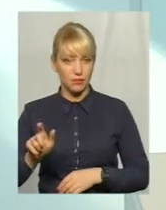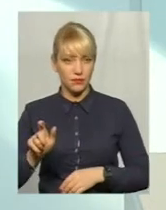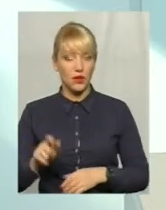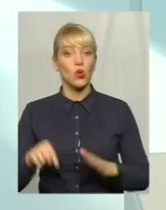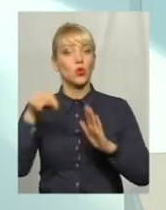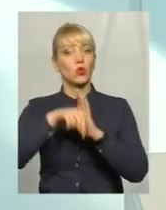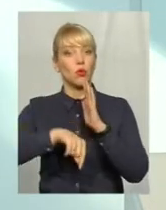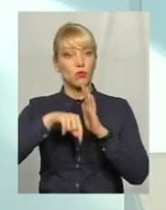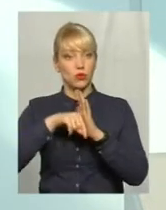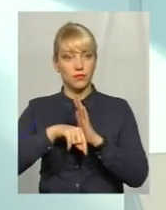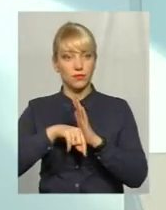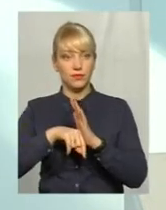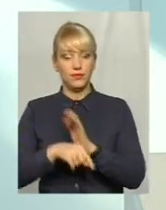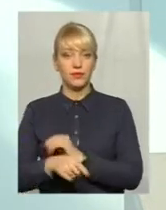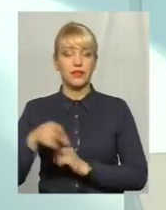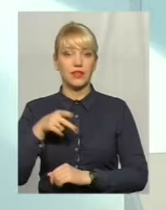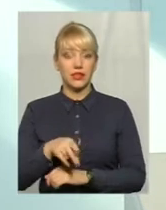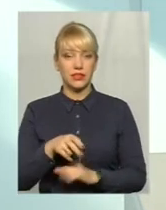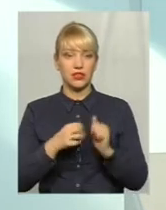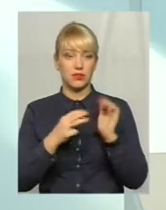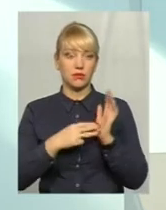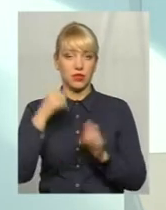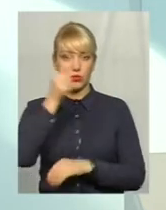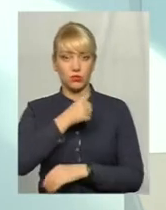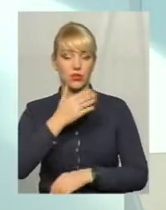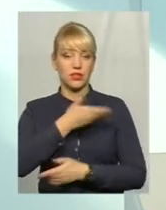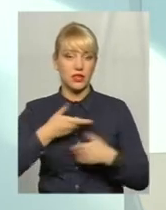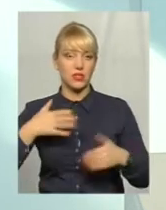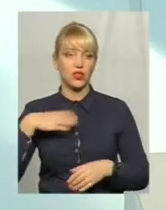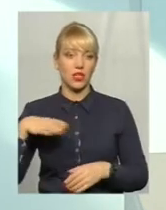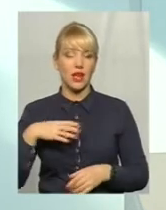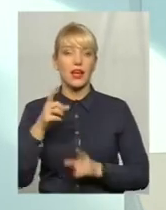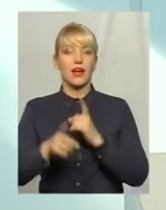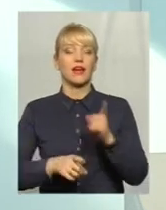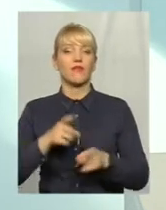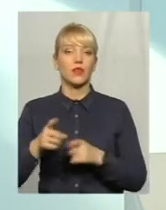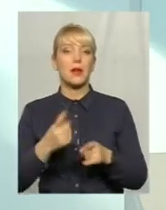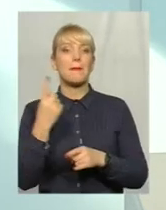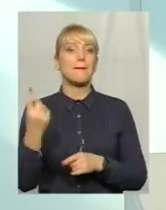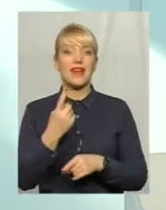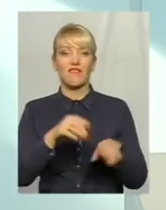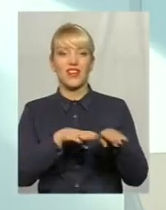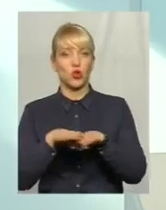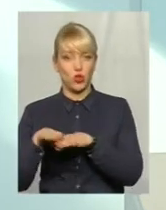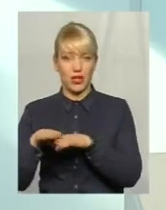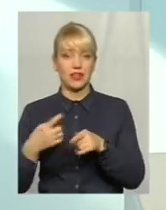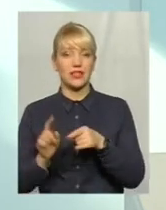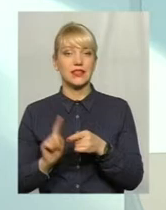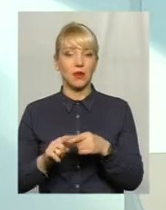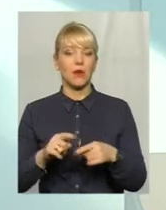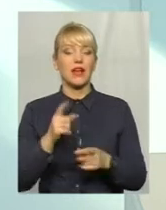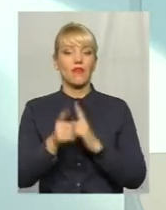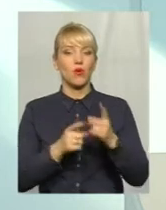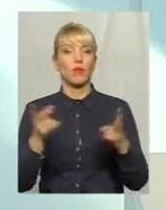Тобто, в 2018 році нас чекає саме реформа первинної ленки. Ця реформа потребує